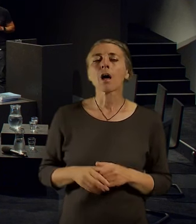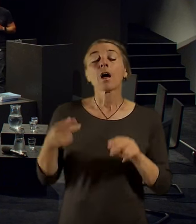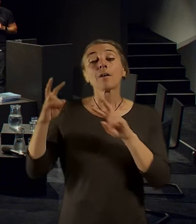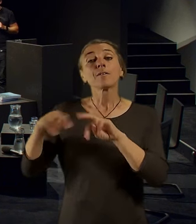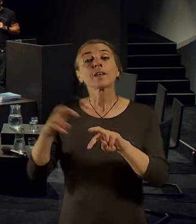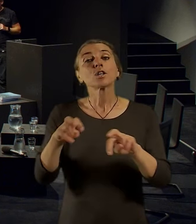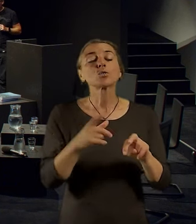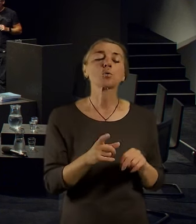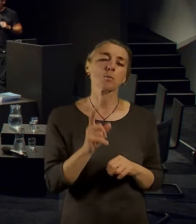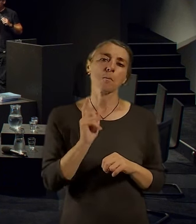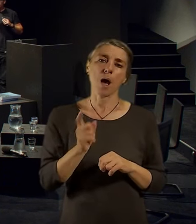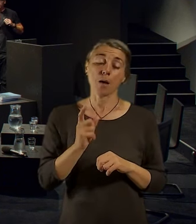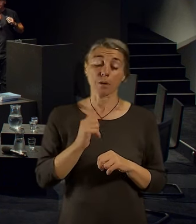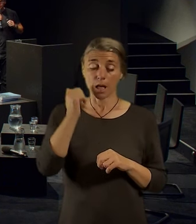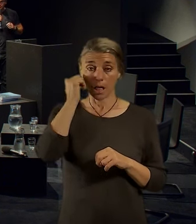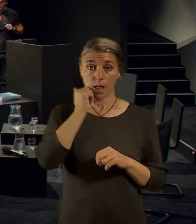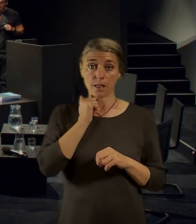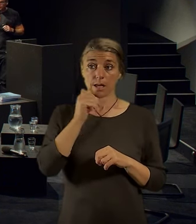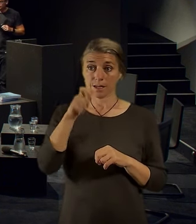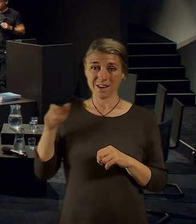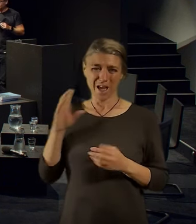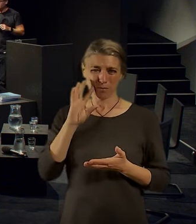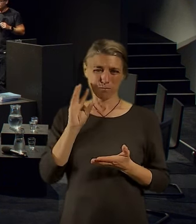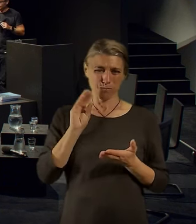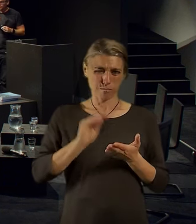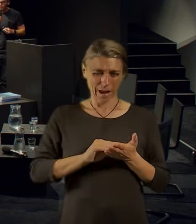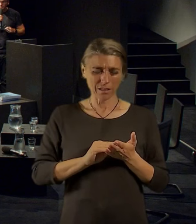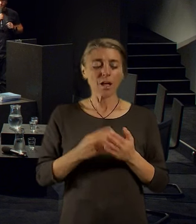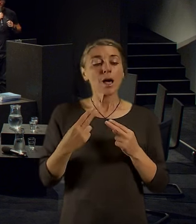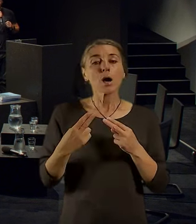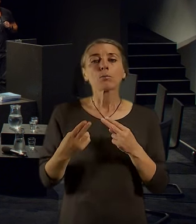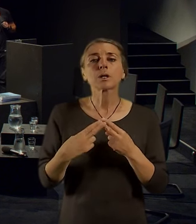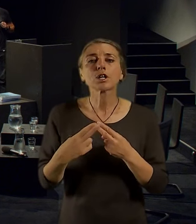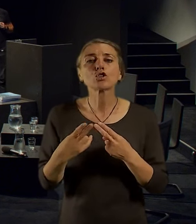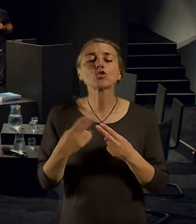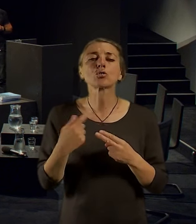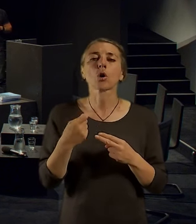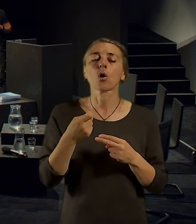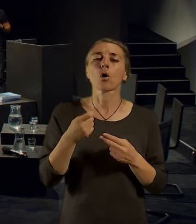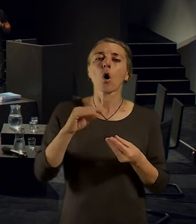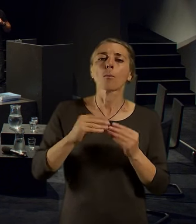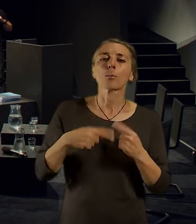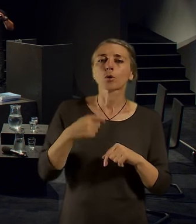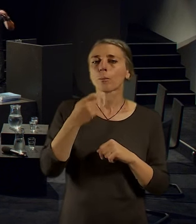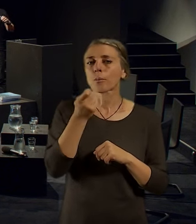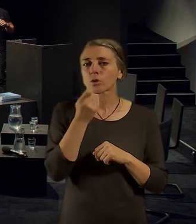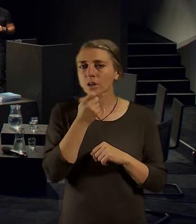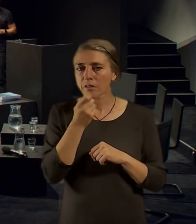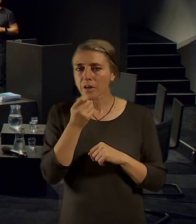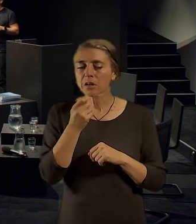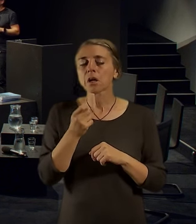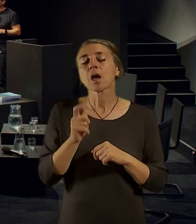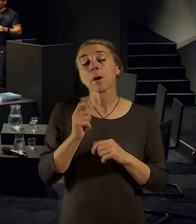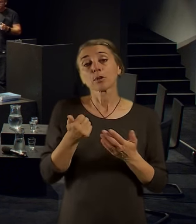obchody, které chápeme jako plnostortnimentní potravinářské prodejny ve své docházkové vzdálenosti, ať už té kratší 600